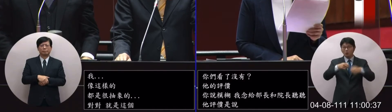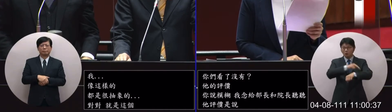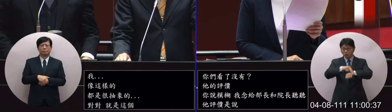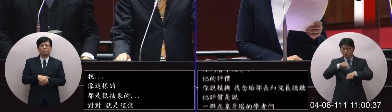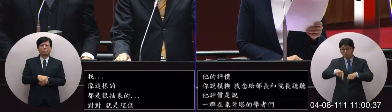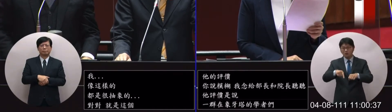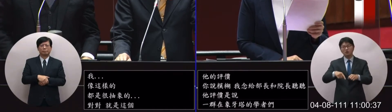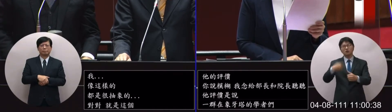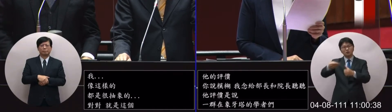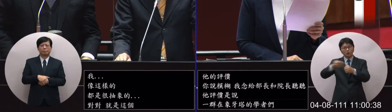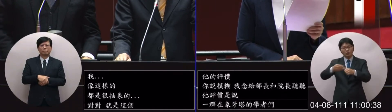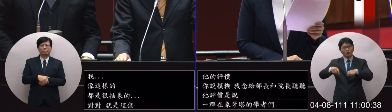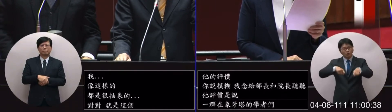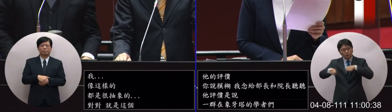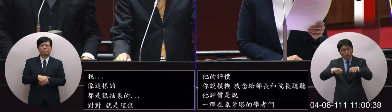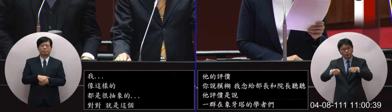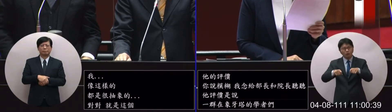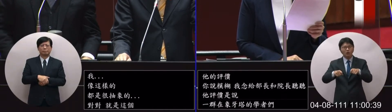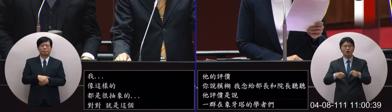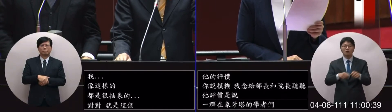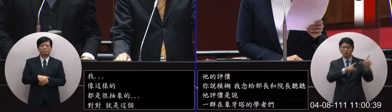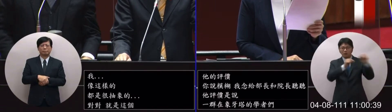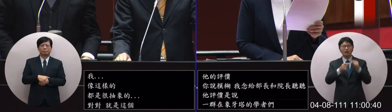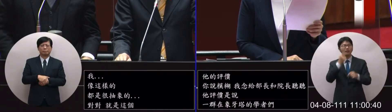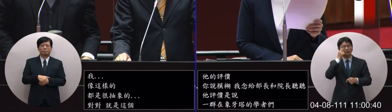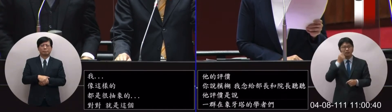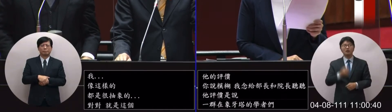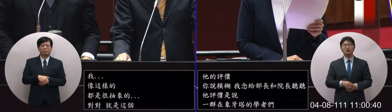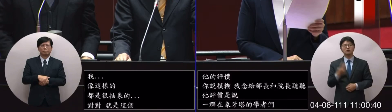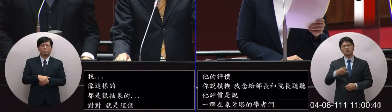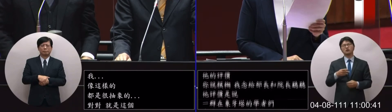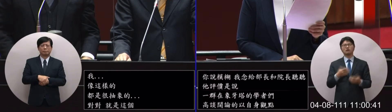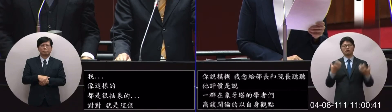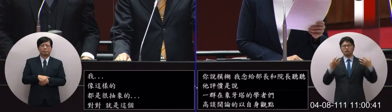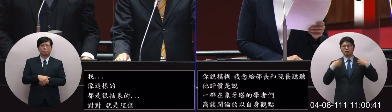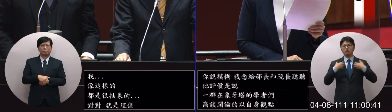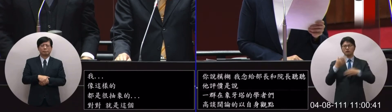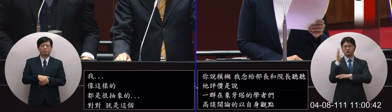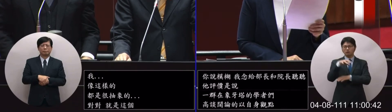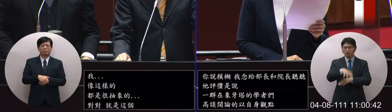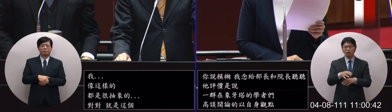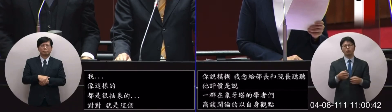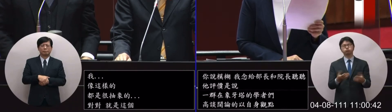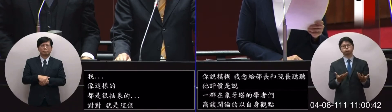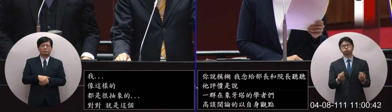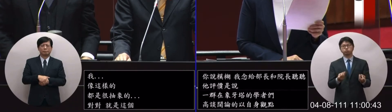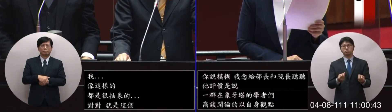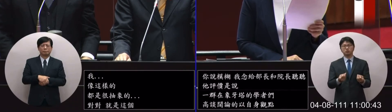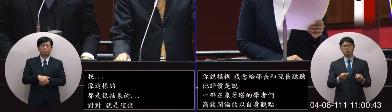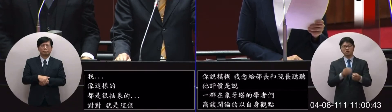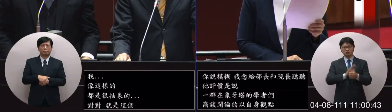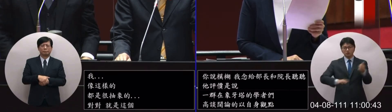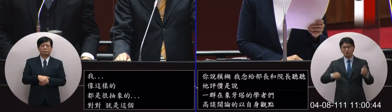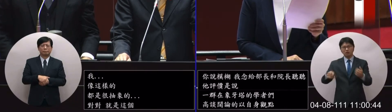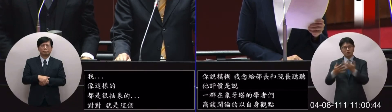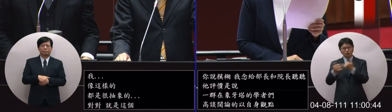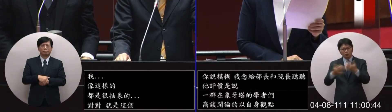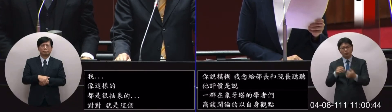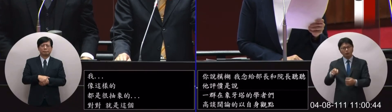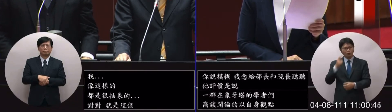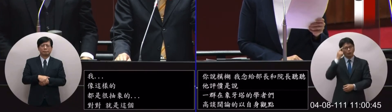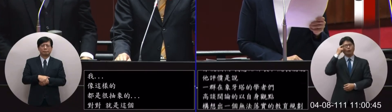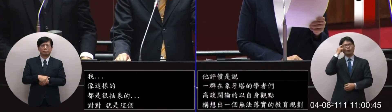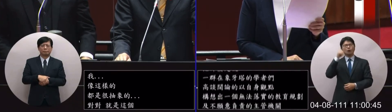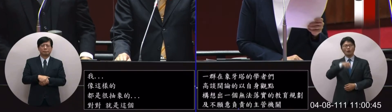實的教育規劃以及一個不願意負責的主管機關讓學生突然遭受到這種不清